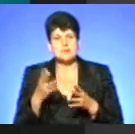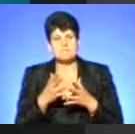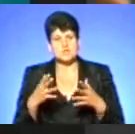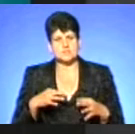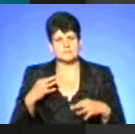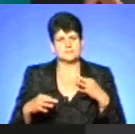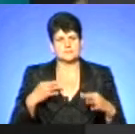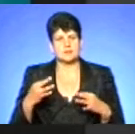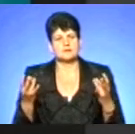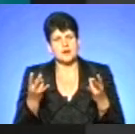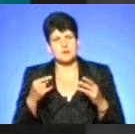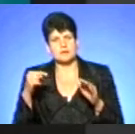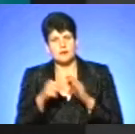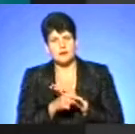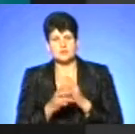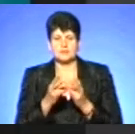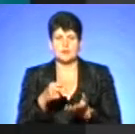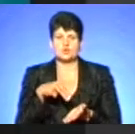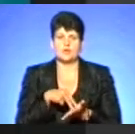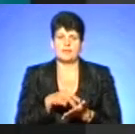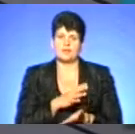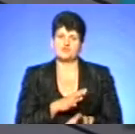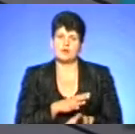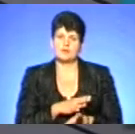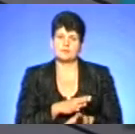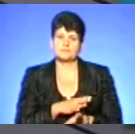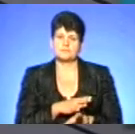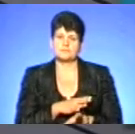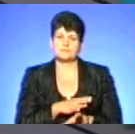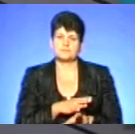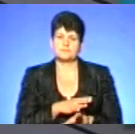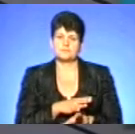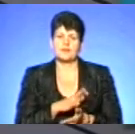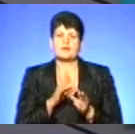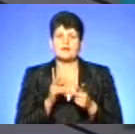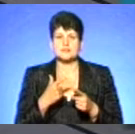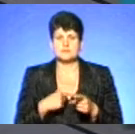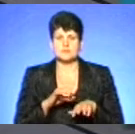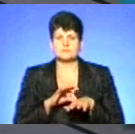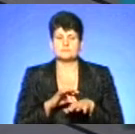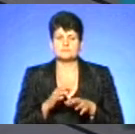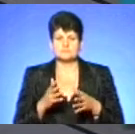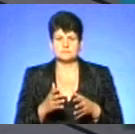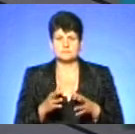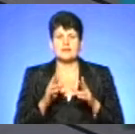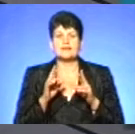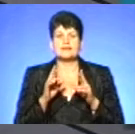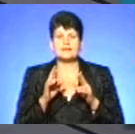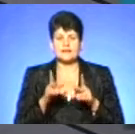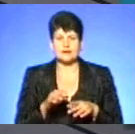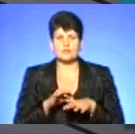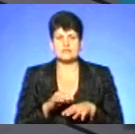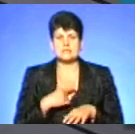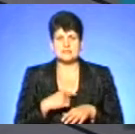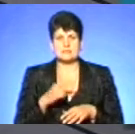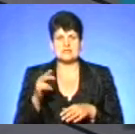Як реагують змії, коли людина наближається? Для прикладу, вона ще їй не завдала, якоїсь шкоди, але вже... Гадюка,